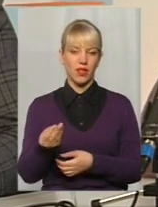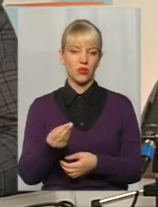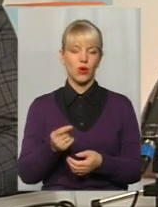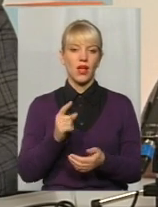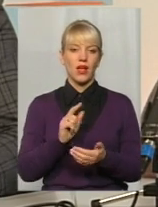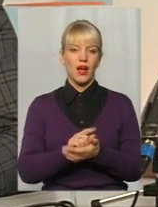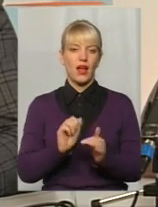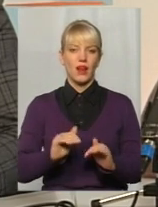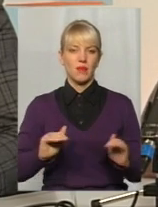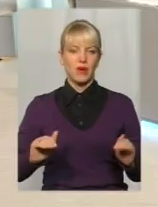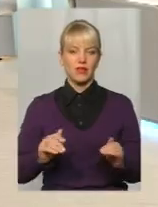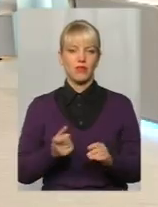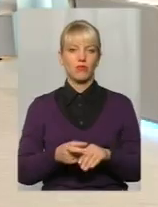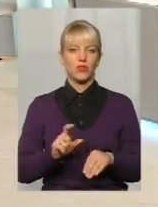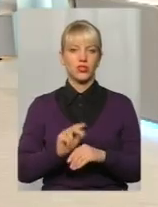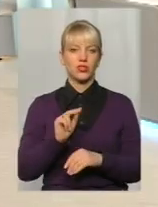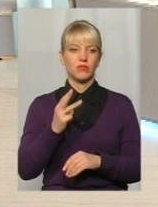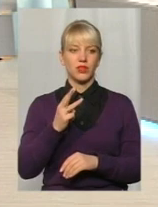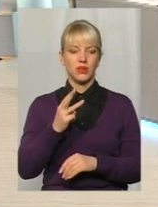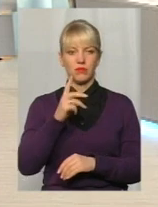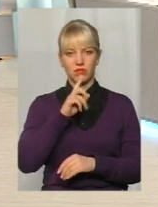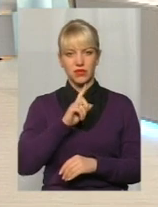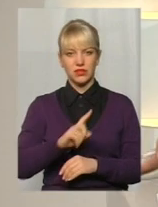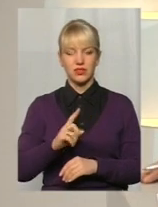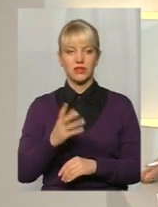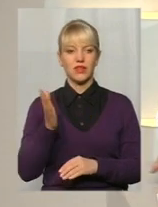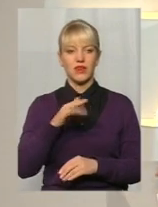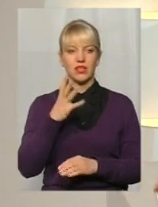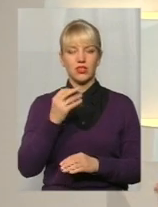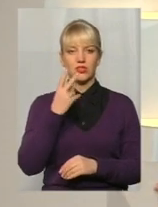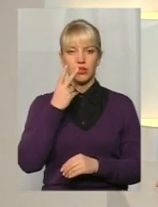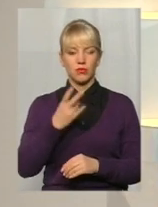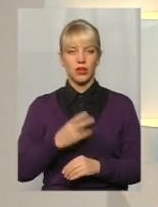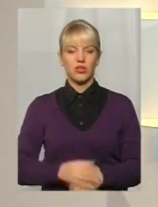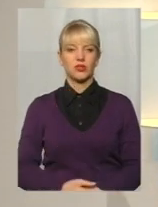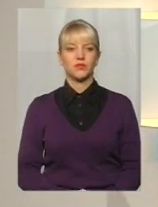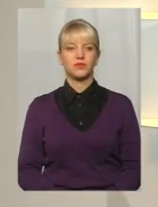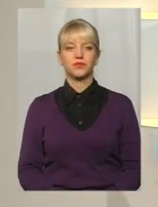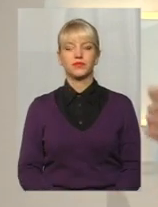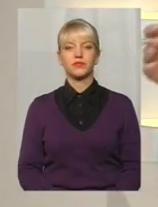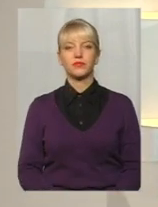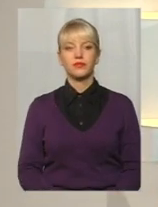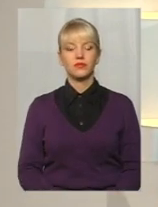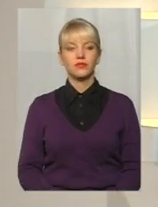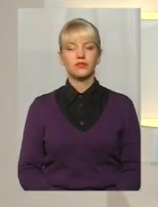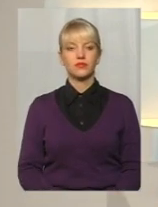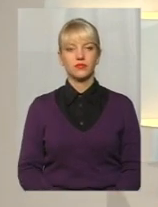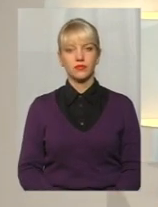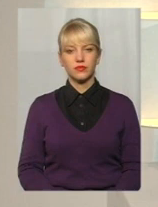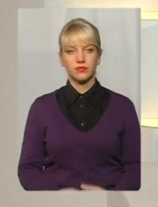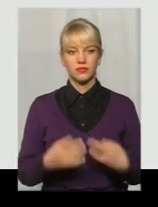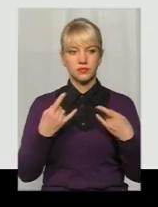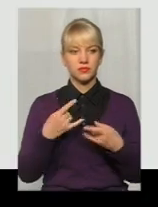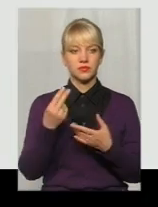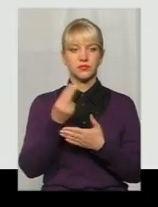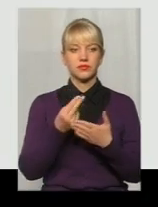трьох місяців. Давайте ми це ще наочно покажемо. У нас є інфографіка. Прошу режисера вивести на екран,